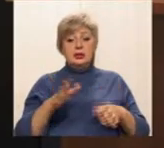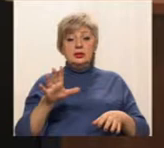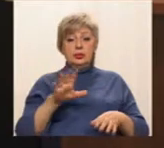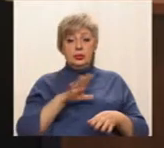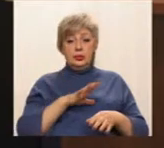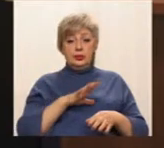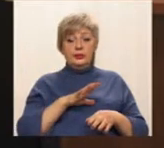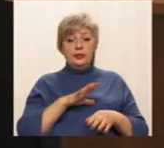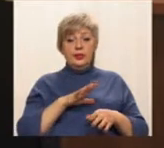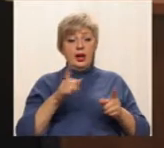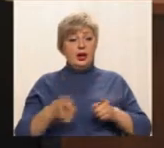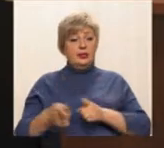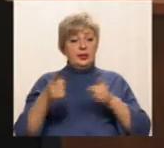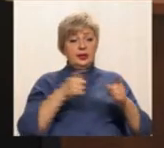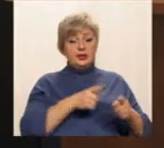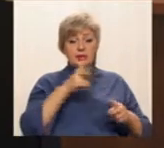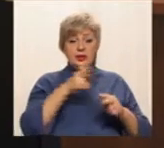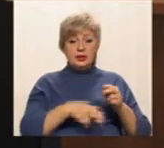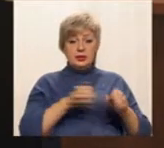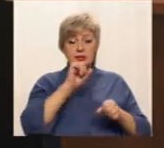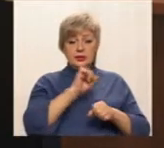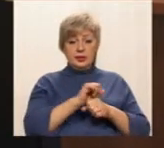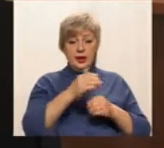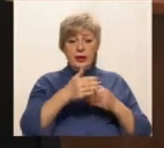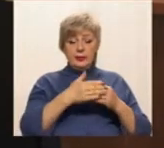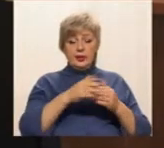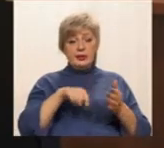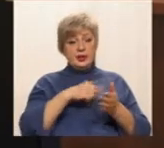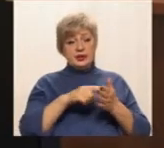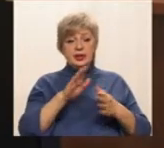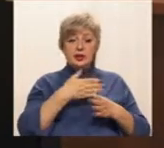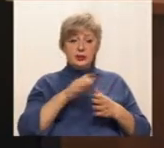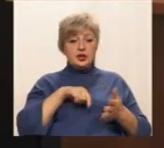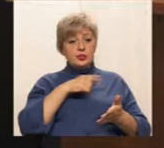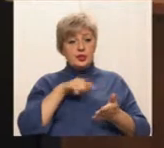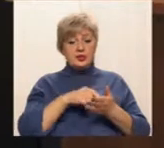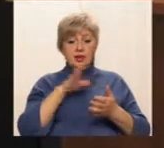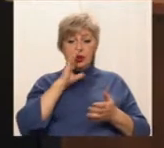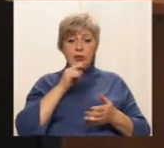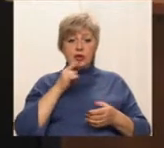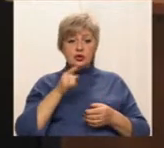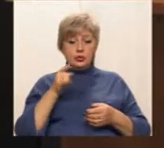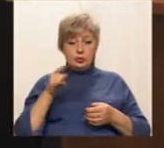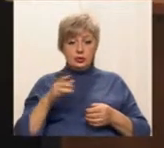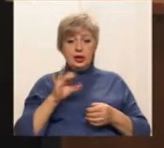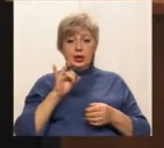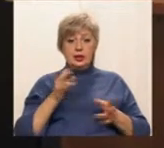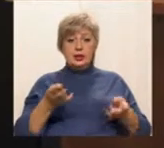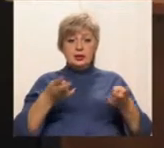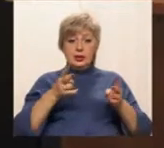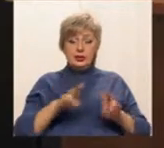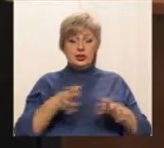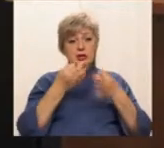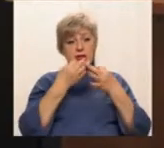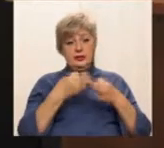перенесені кінцеві зупинки при міських та міжміських автобусних маршрутів і залишилася свободна